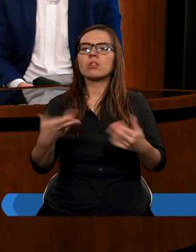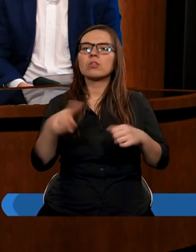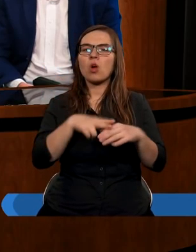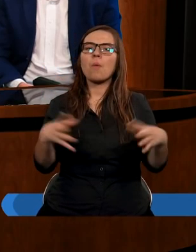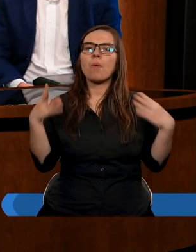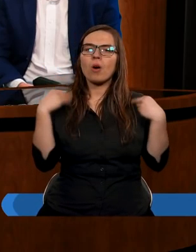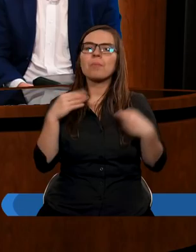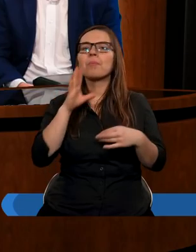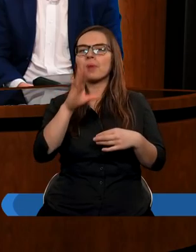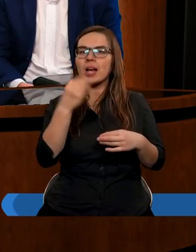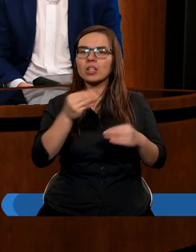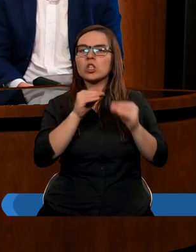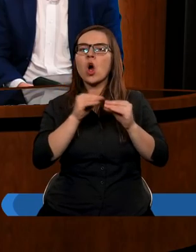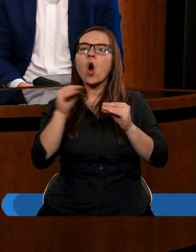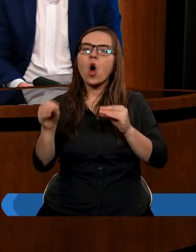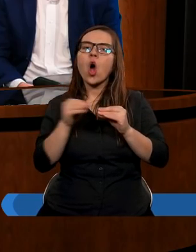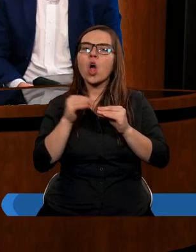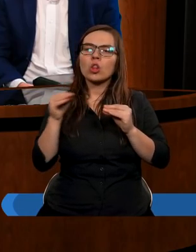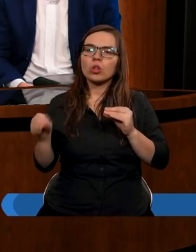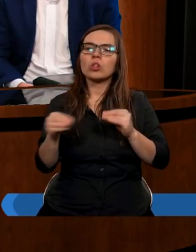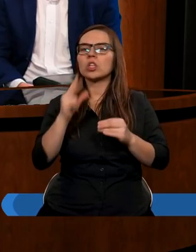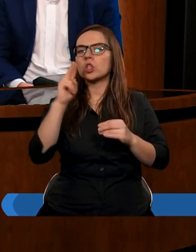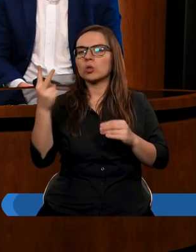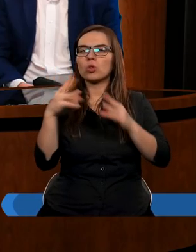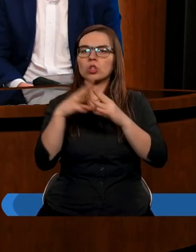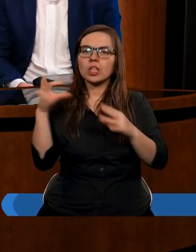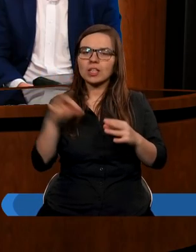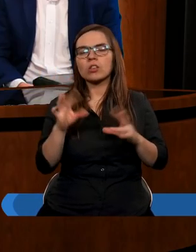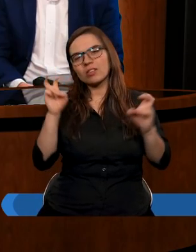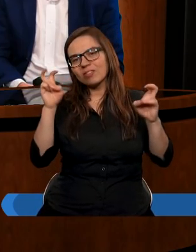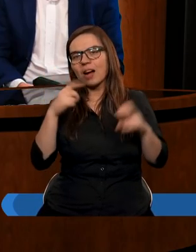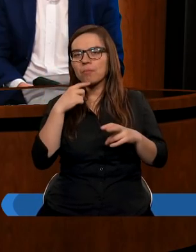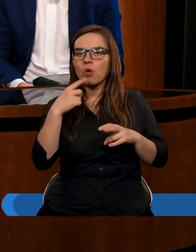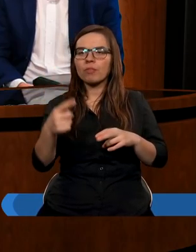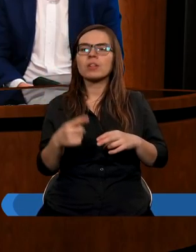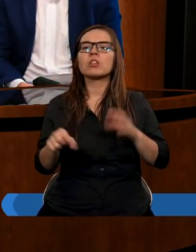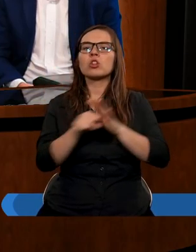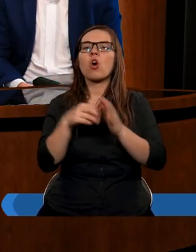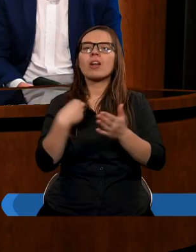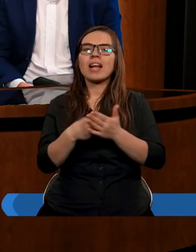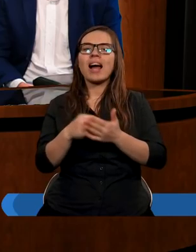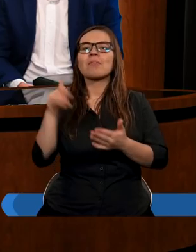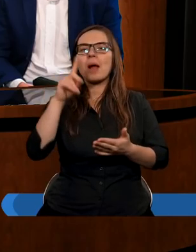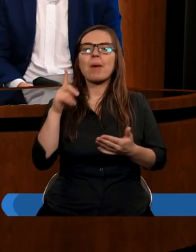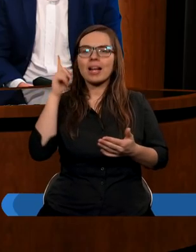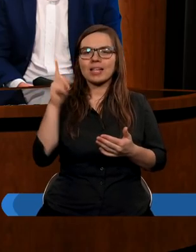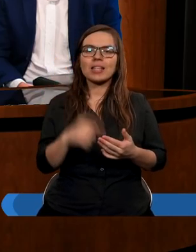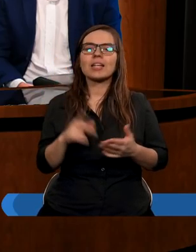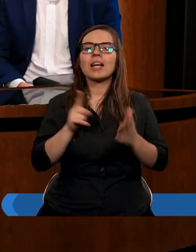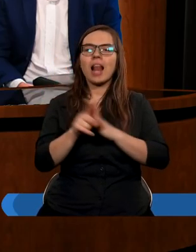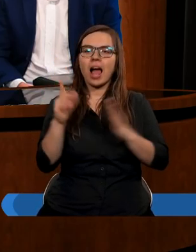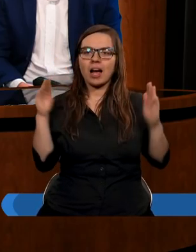otrzymali, mieli jeszcze odłożyć drugą dziesięcinę, że tak powiem, do skarbca pańskiego. Na